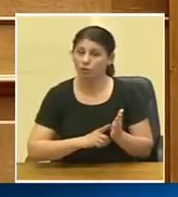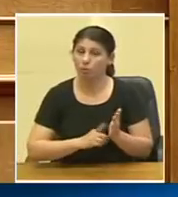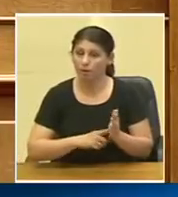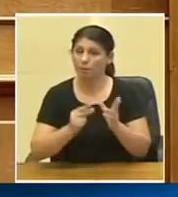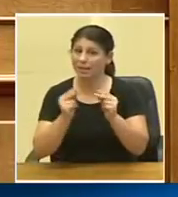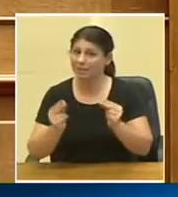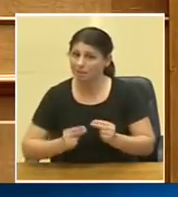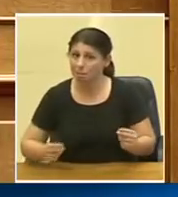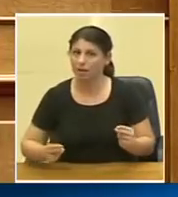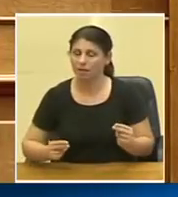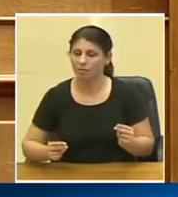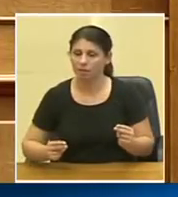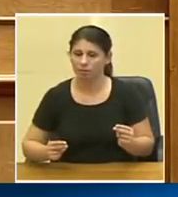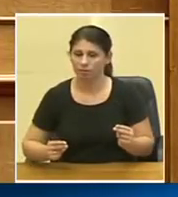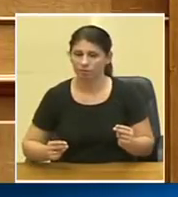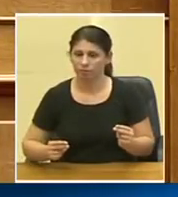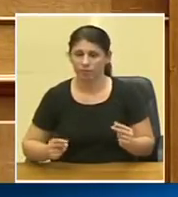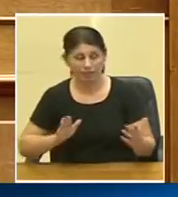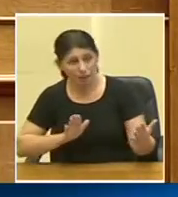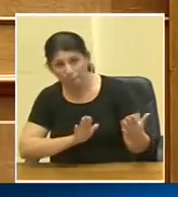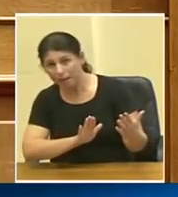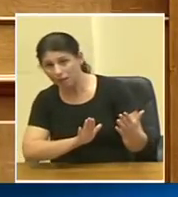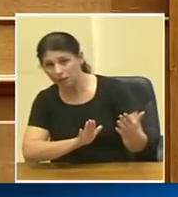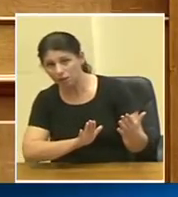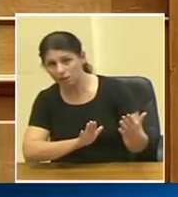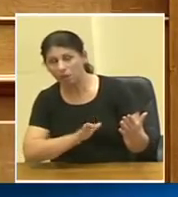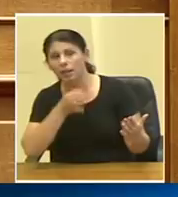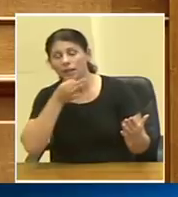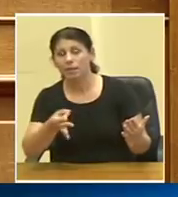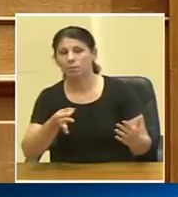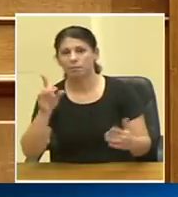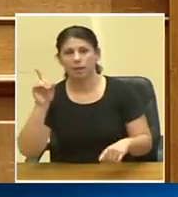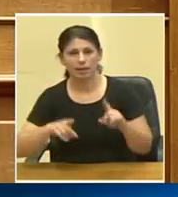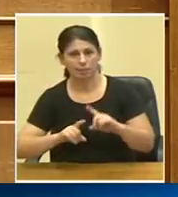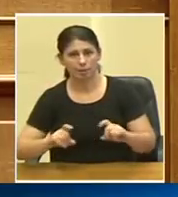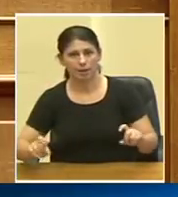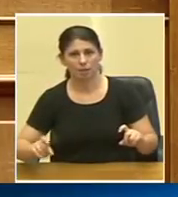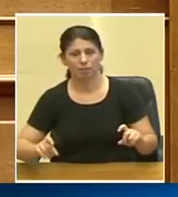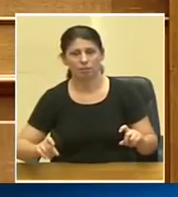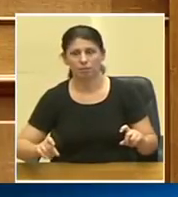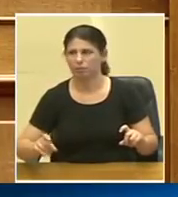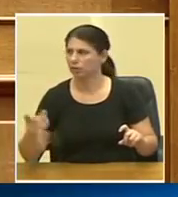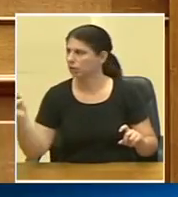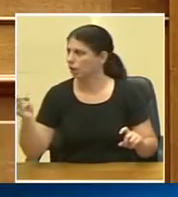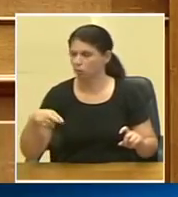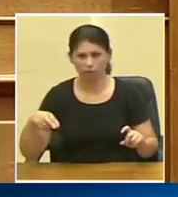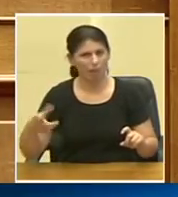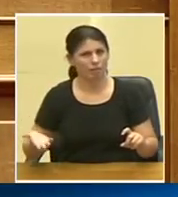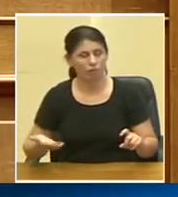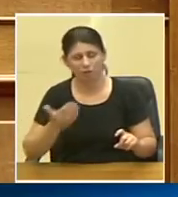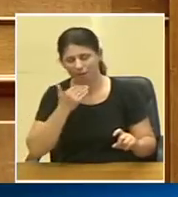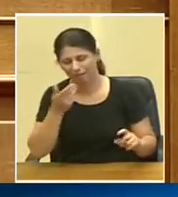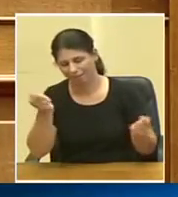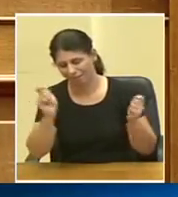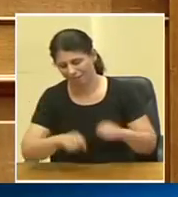συμπέρασμα καταρχήν ήταν σαφώς απέναντι είπε κάποια πράγματα ο συνάδελφος Καϊσάς προηγουμένως δεν είναι δυνατόν